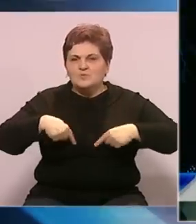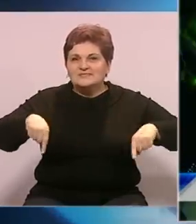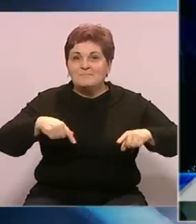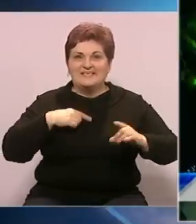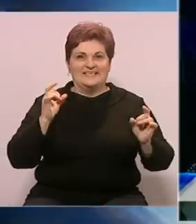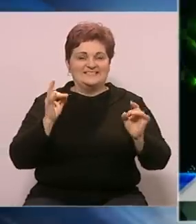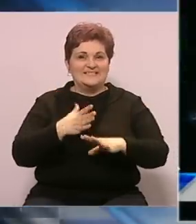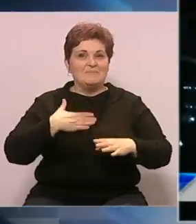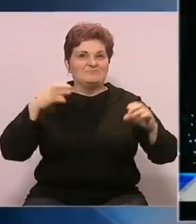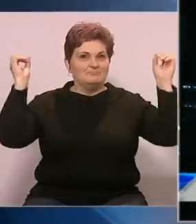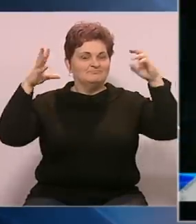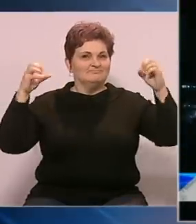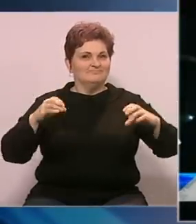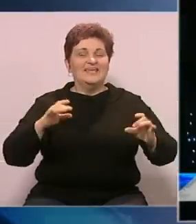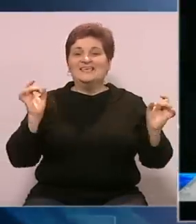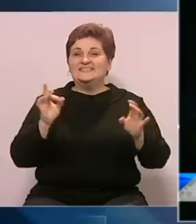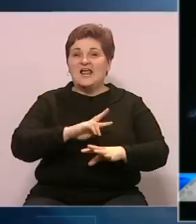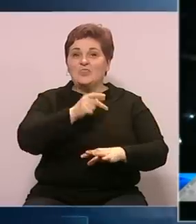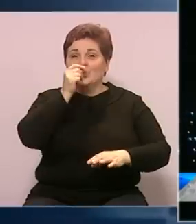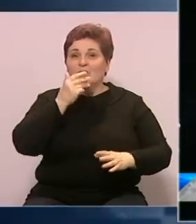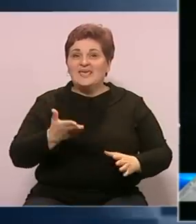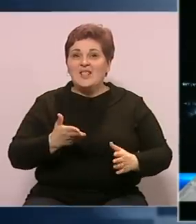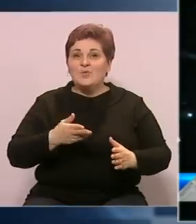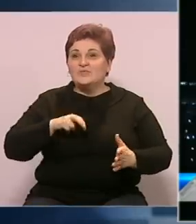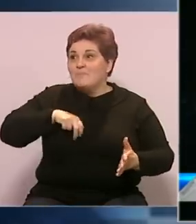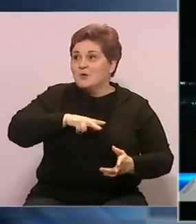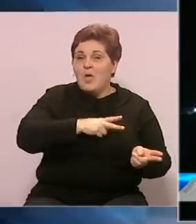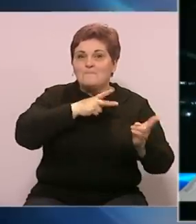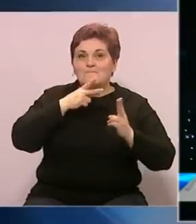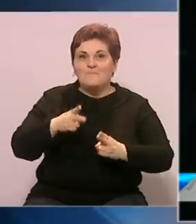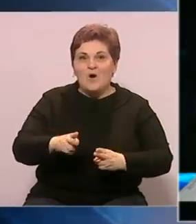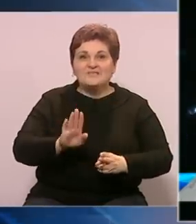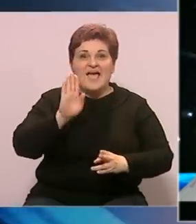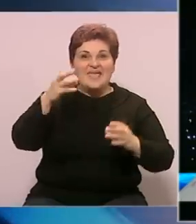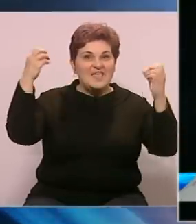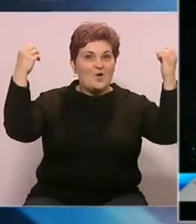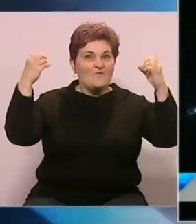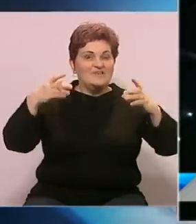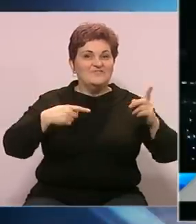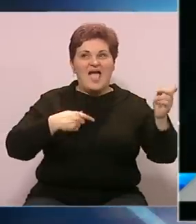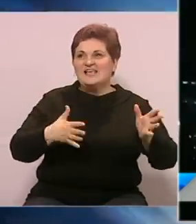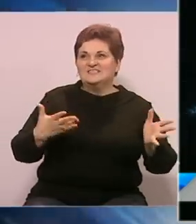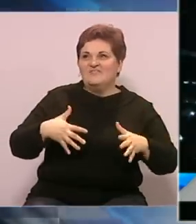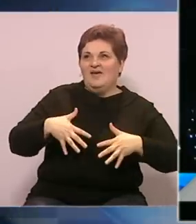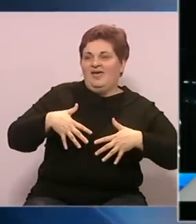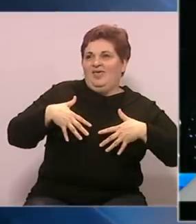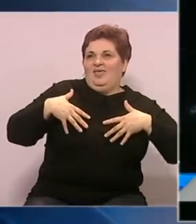sretan među svojim svjetlima i sretan što druge ljude, prolaznike i posjetitelje njegova svjetla uveseljavaju.